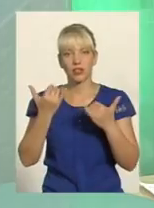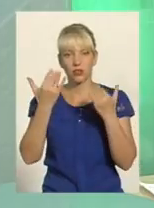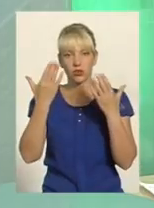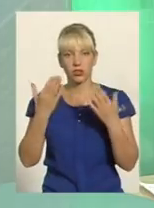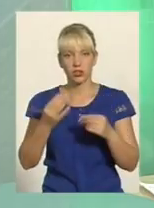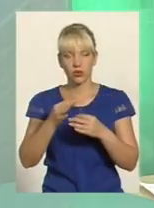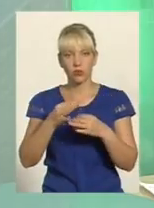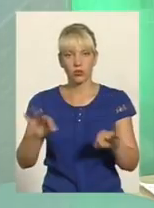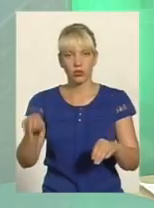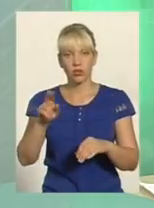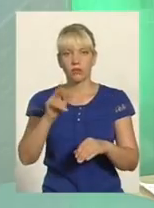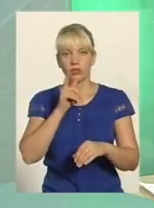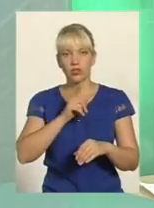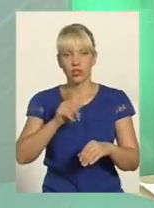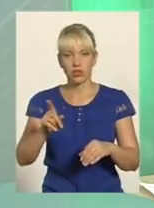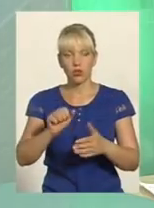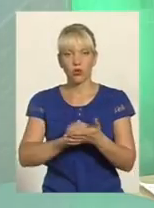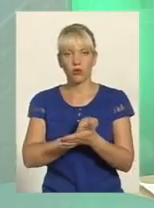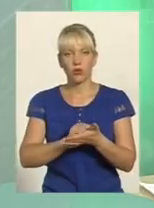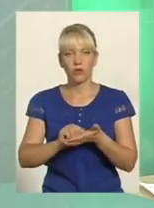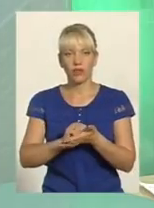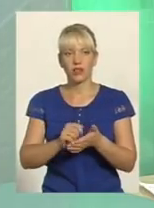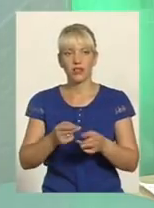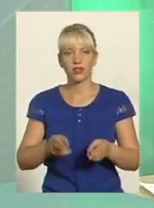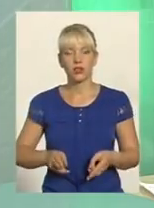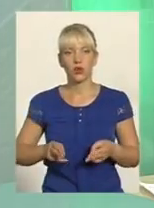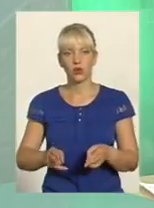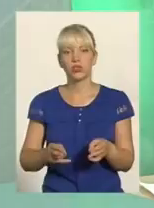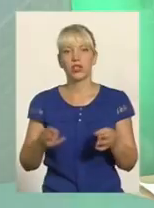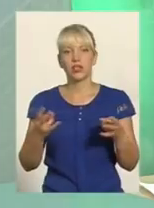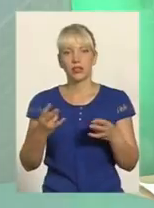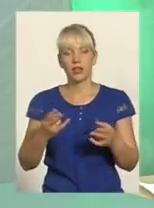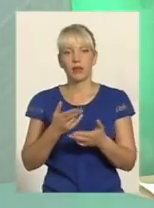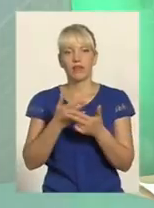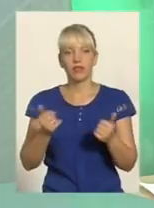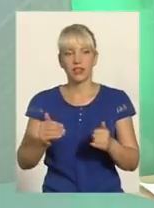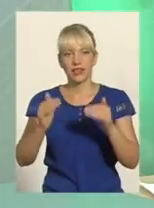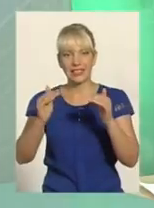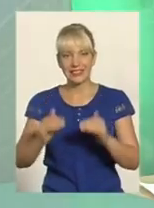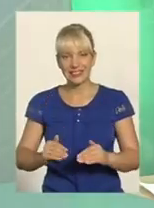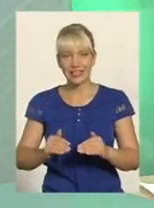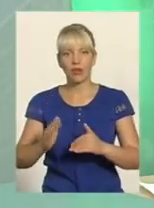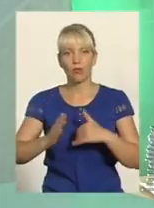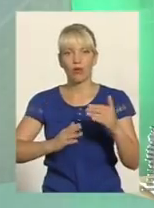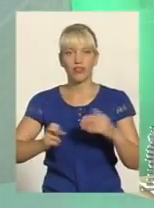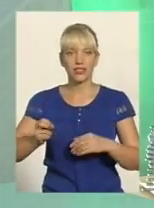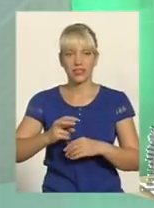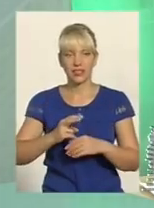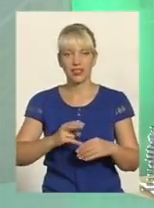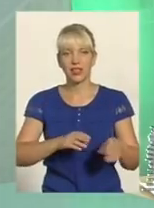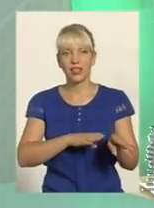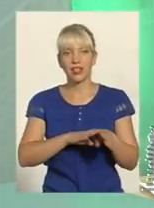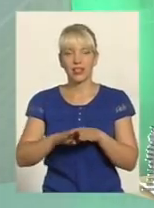документування вказаного злочину Тому потрібно визнати низький професійний рівень, що